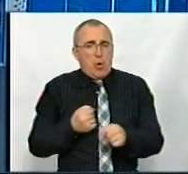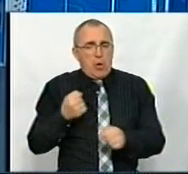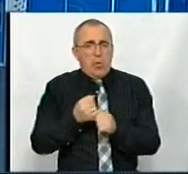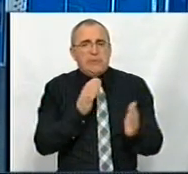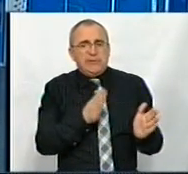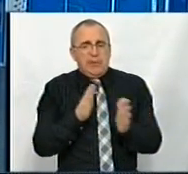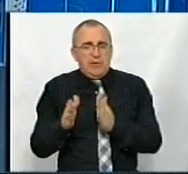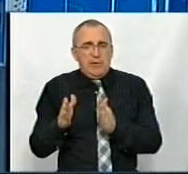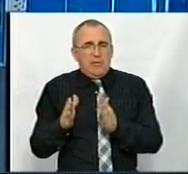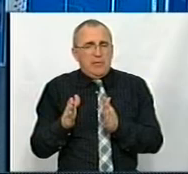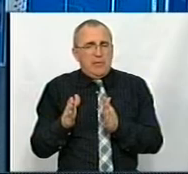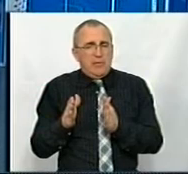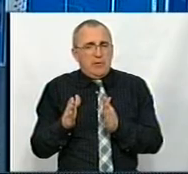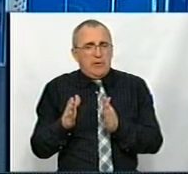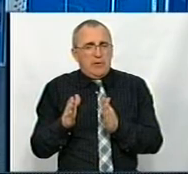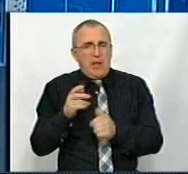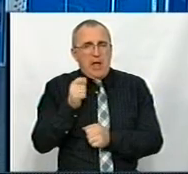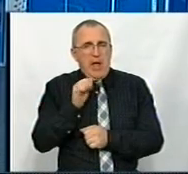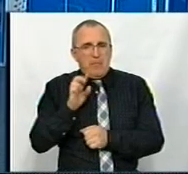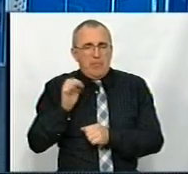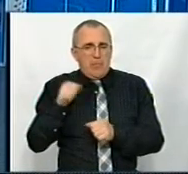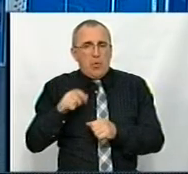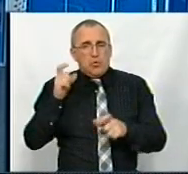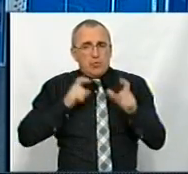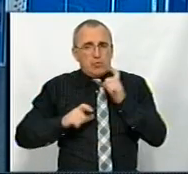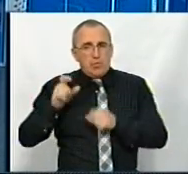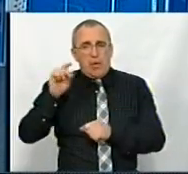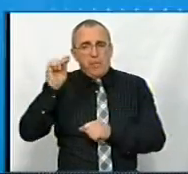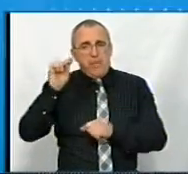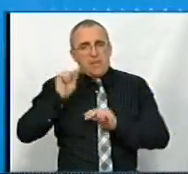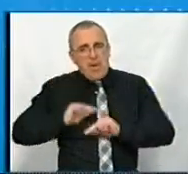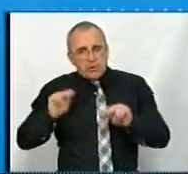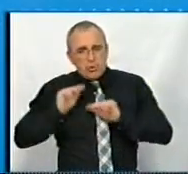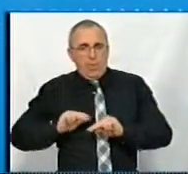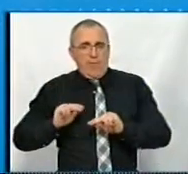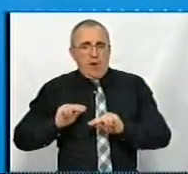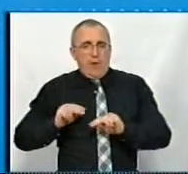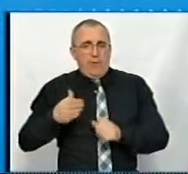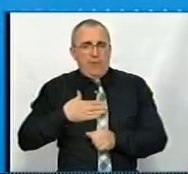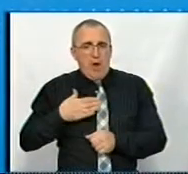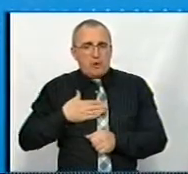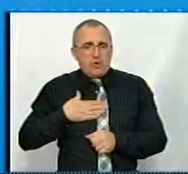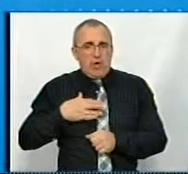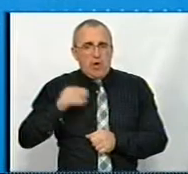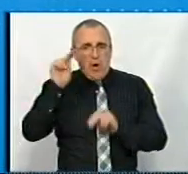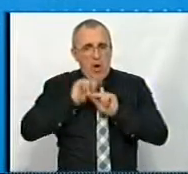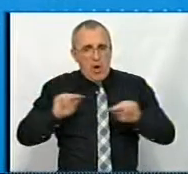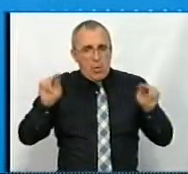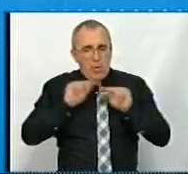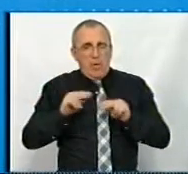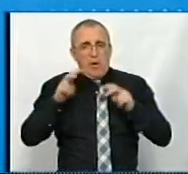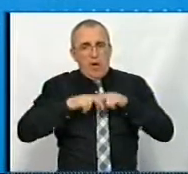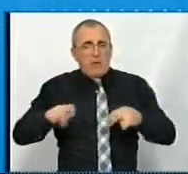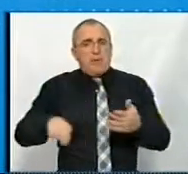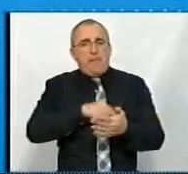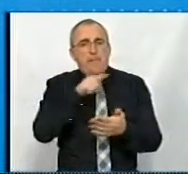систему коворхінгів і хабів, які дозволять студентам працювати в наших аудиторіях. Ми розглядаємо